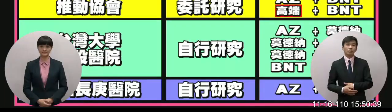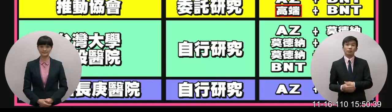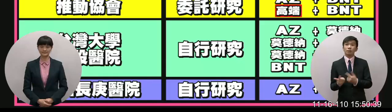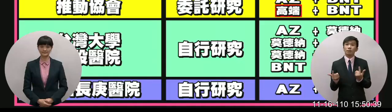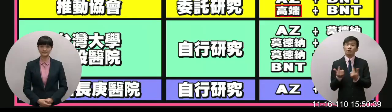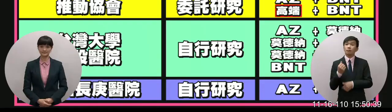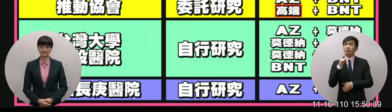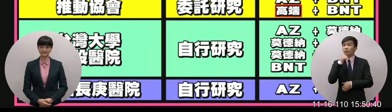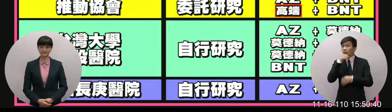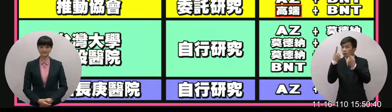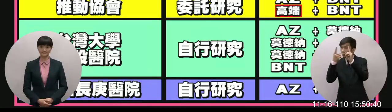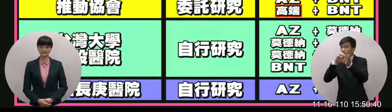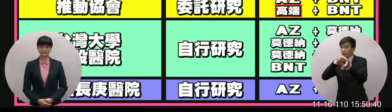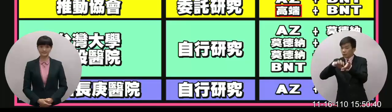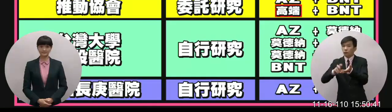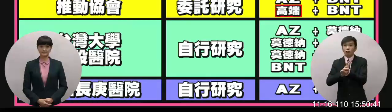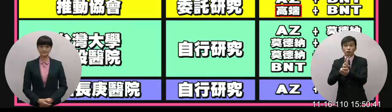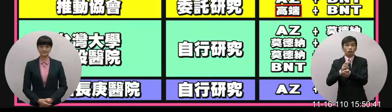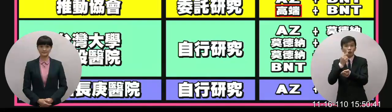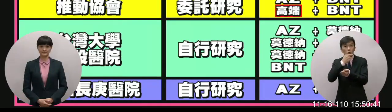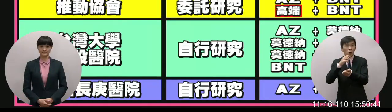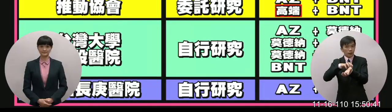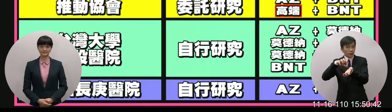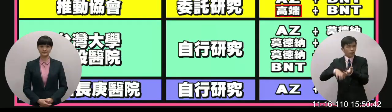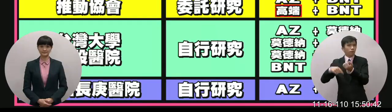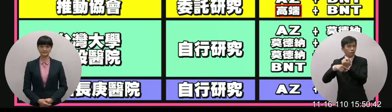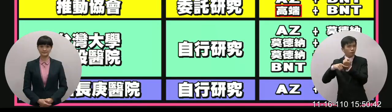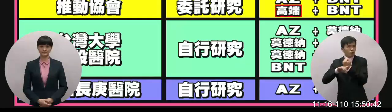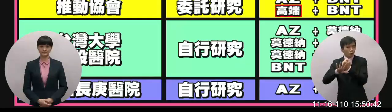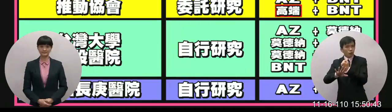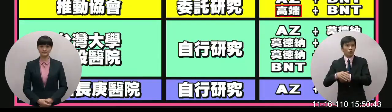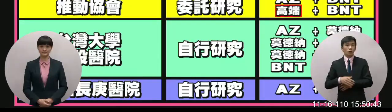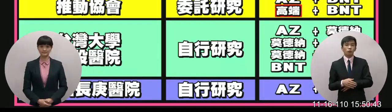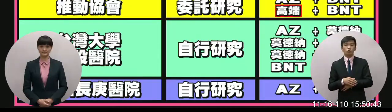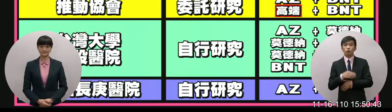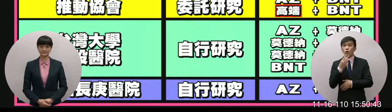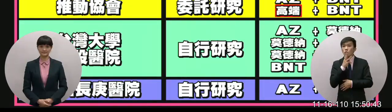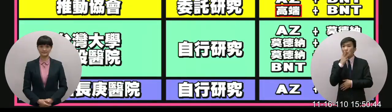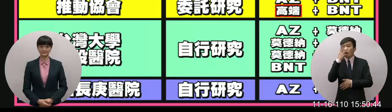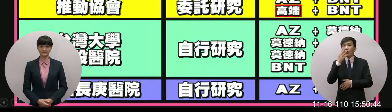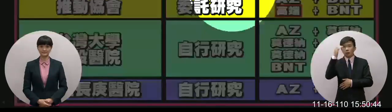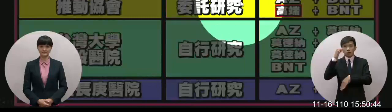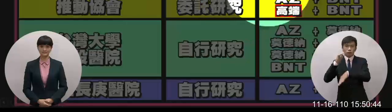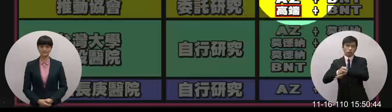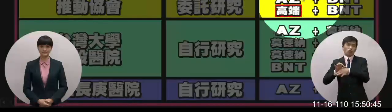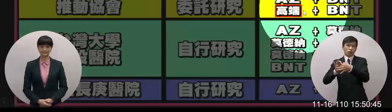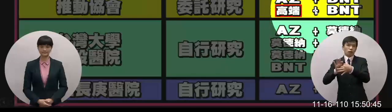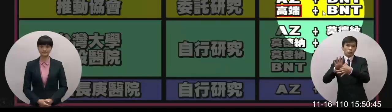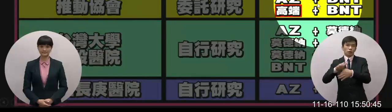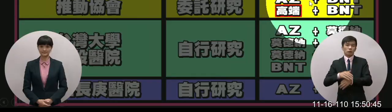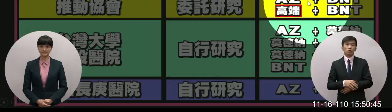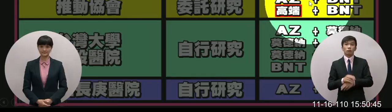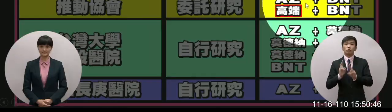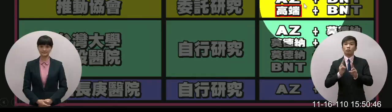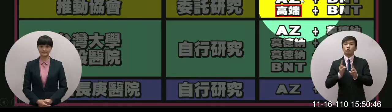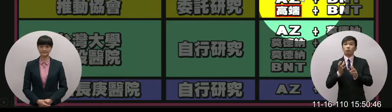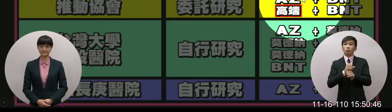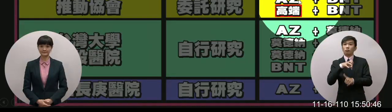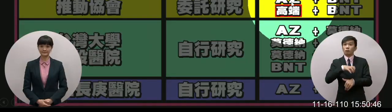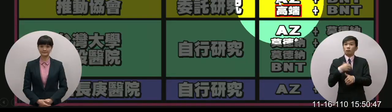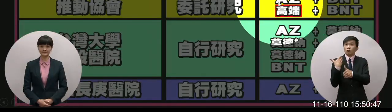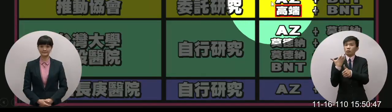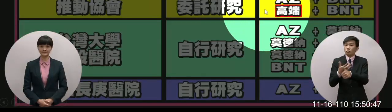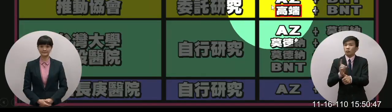大林口長根醫院做的研究只有三個跟高端有關的指揮中心委託的是高端加BNT